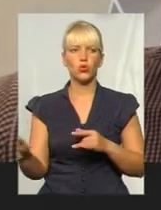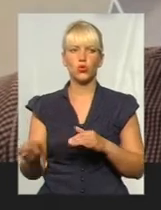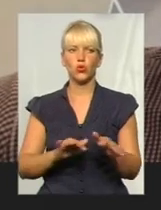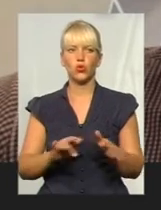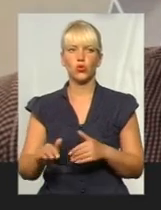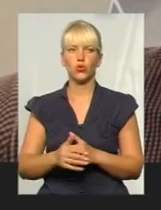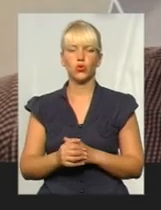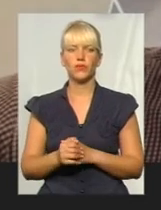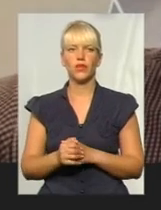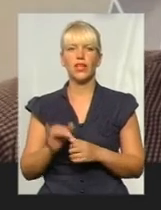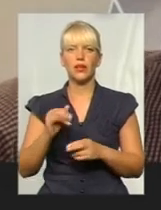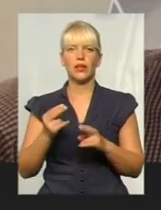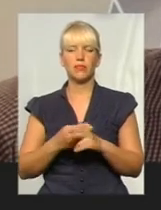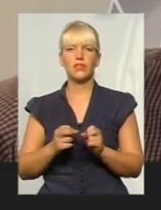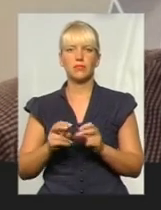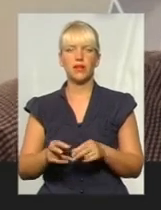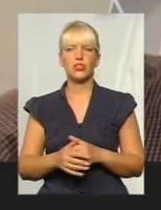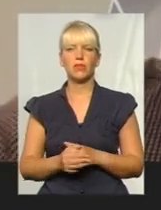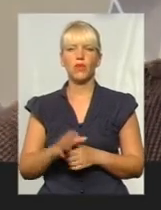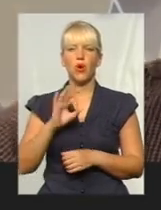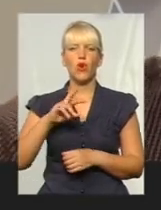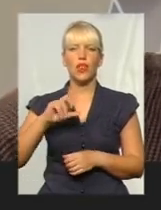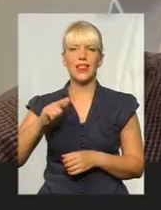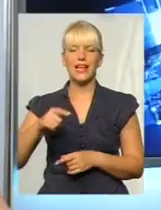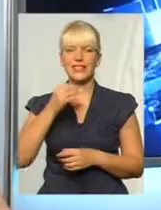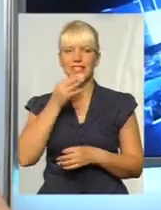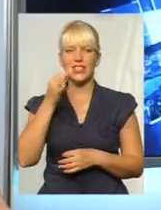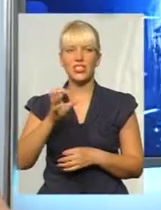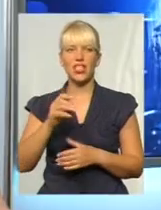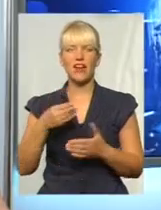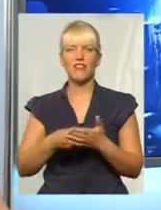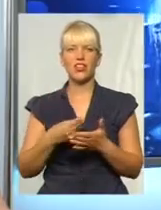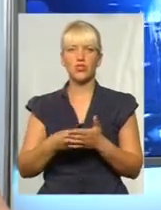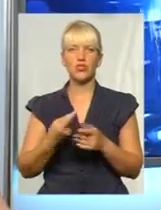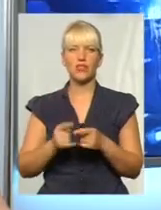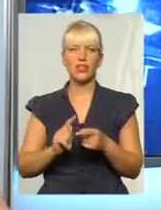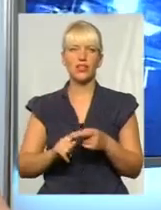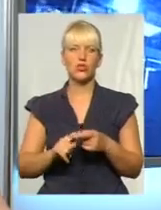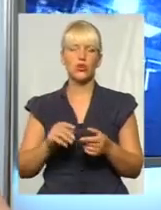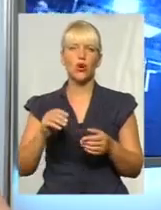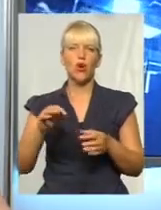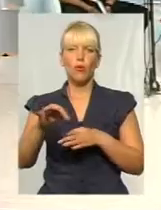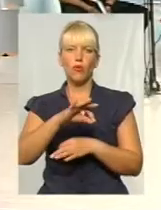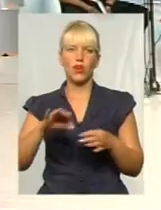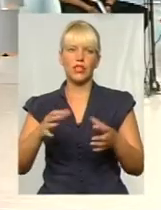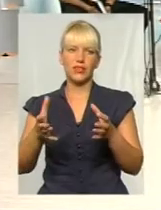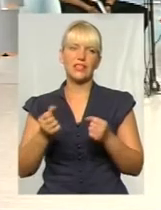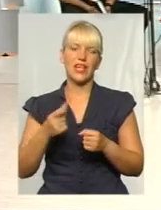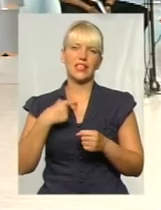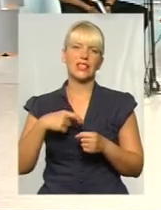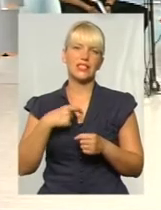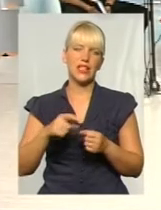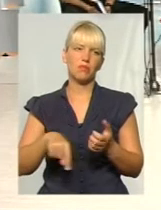і обезпечення. Пане Олег, скажіть, будь ласка, а фінансування цього проекту взяла на себе міська влада, чи можливо